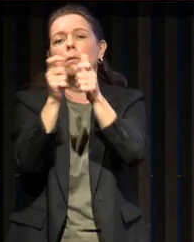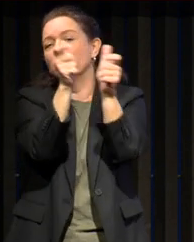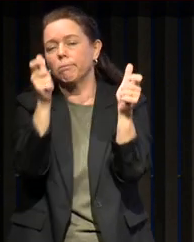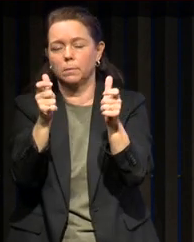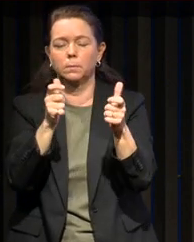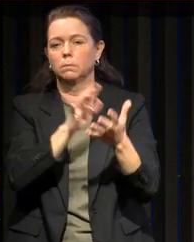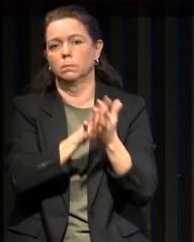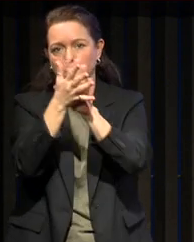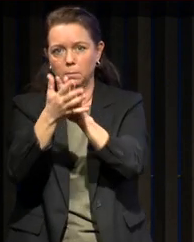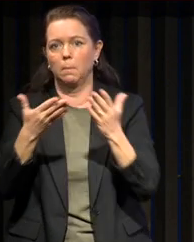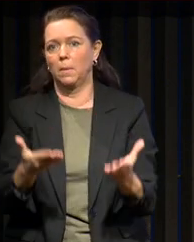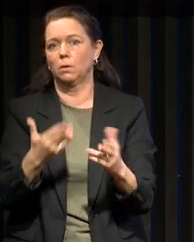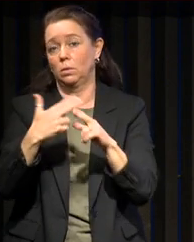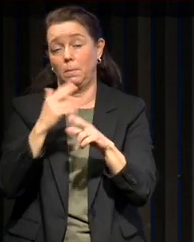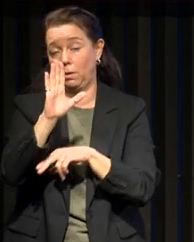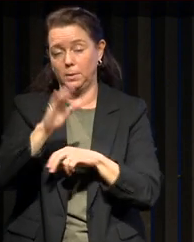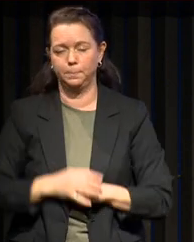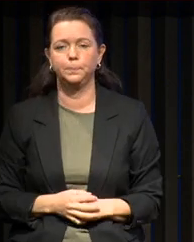désormais, c la Royal Society of Medicine.